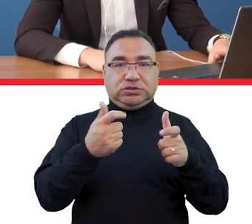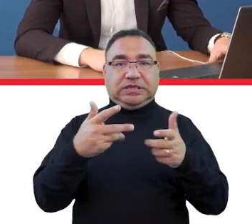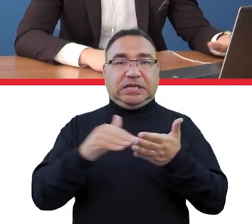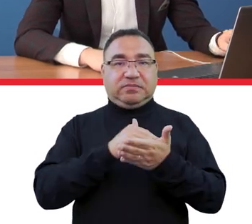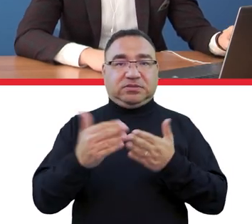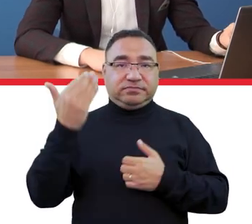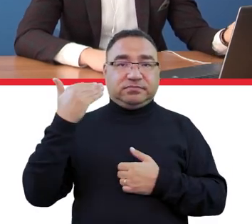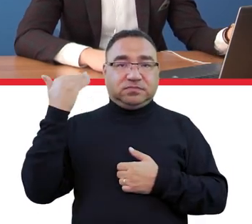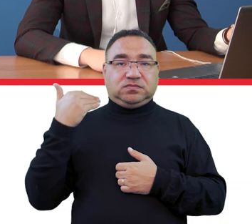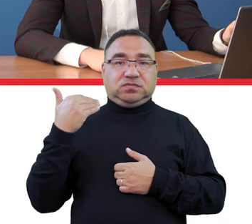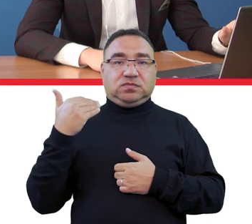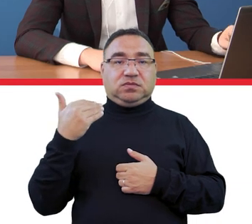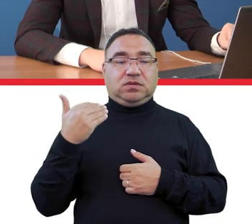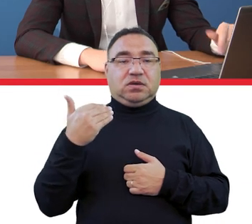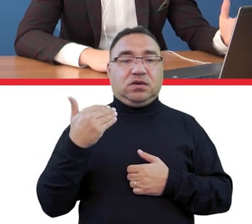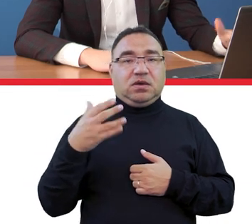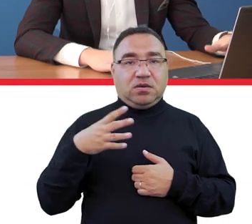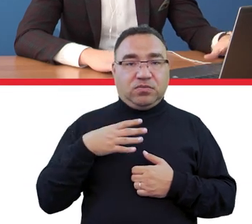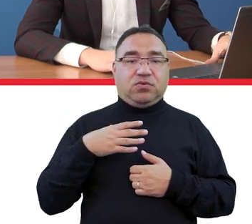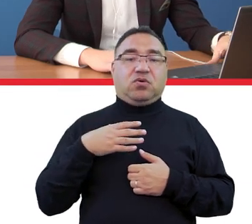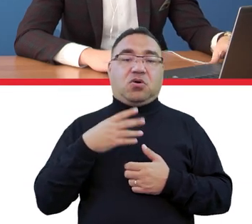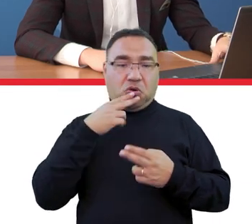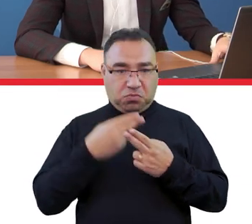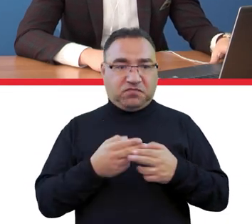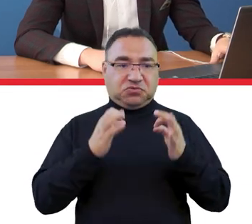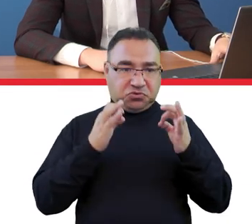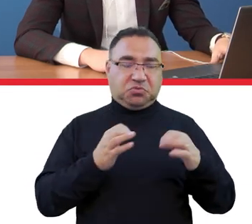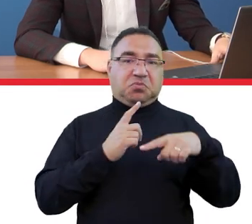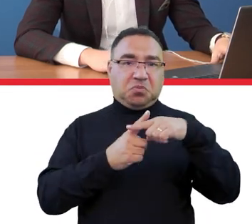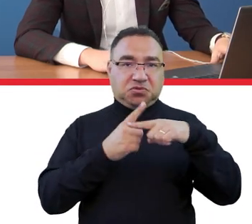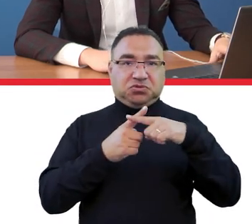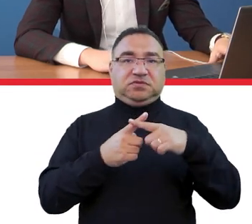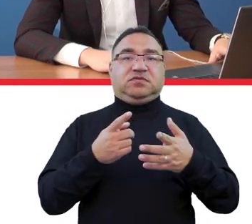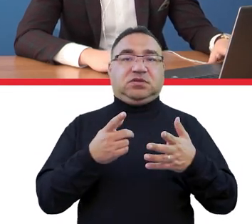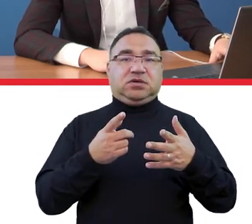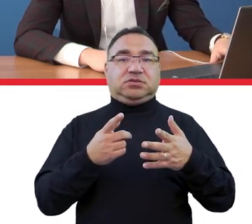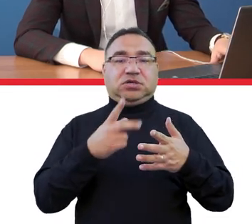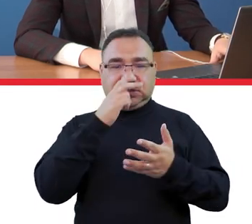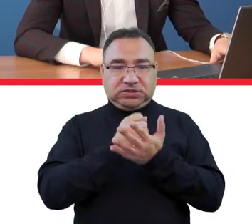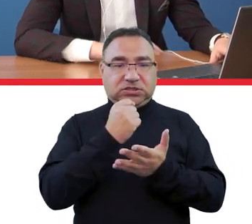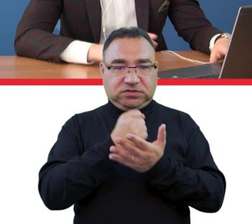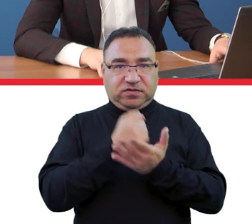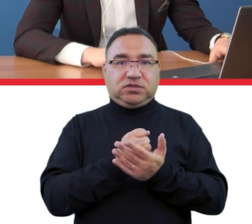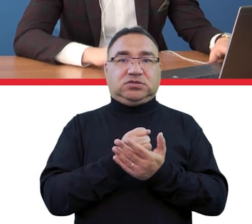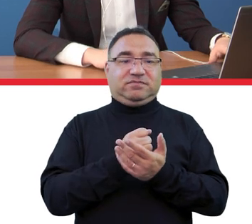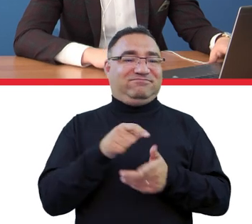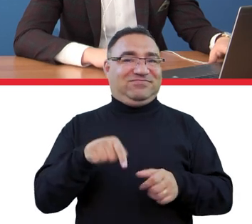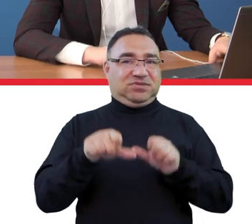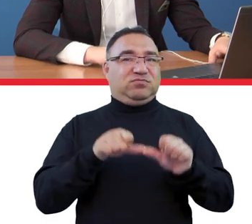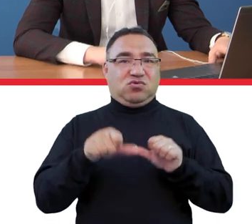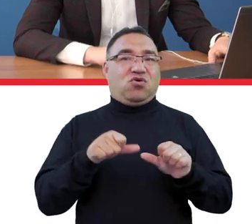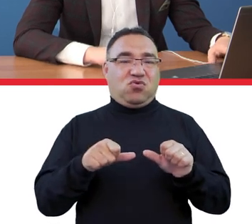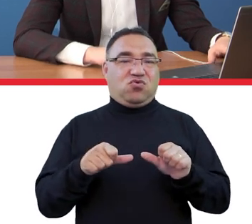miesięcy temu i tutaj departament szkońca wyższego bardzo pozytywnie odpowiedział na taką prośbę odnośnie zaświadczeń szczególnie w tym roku